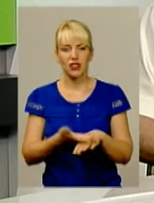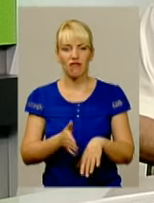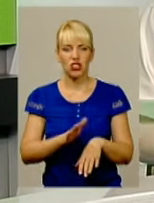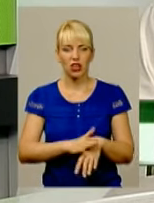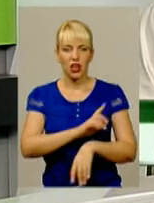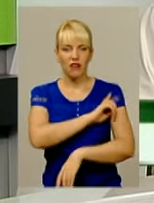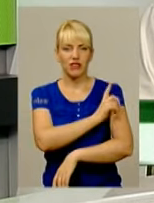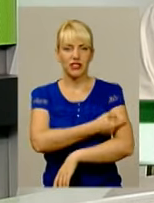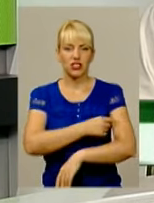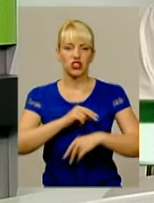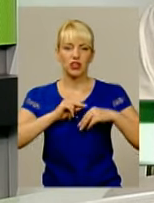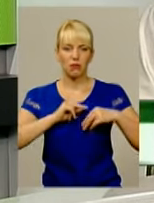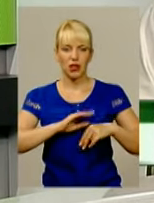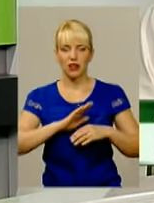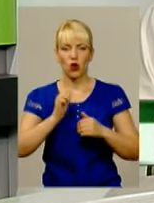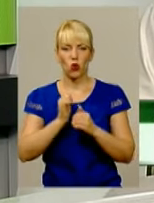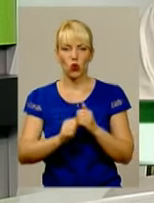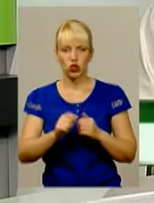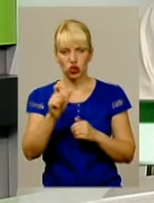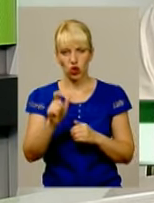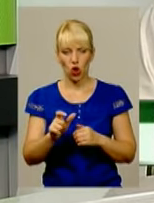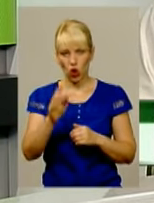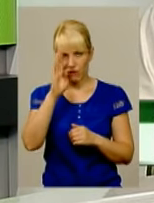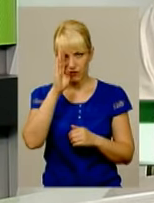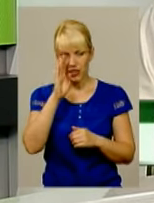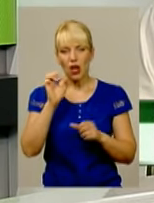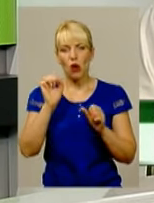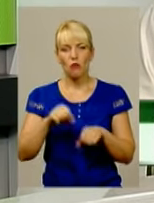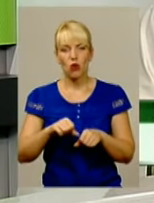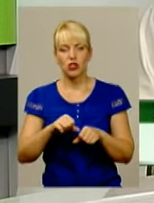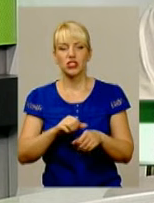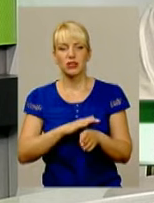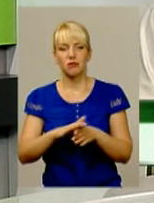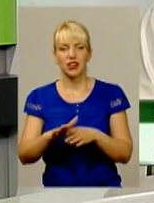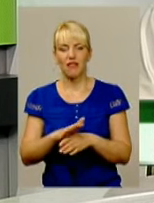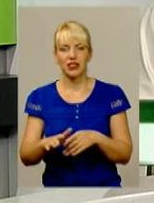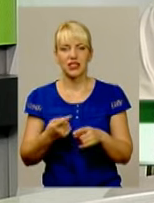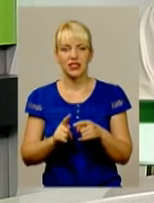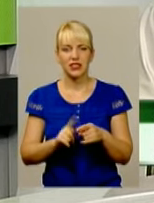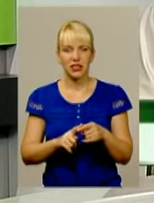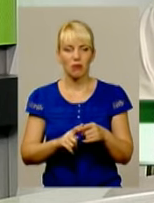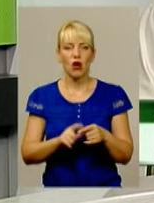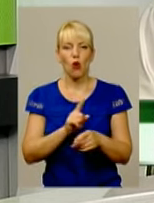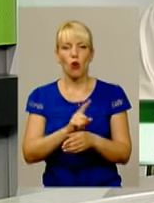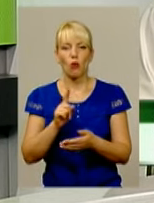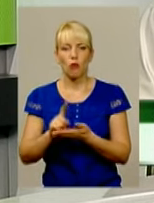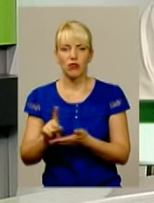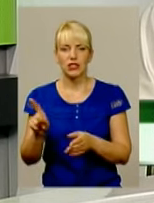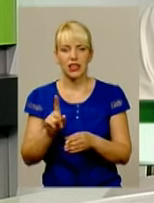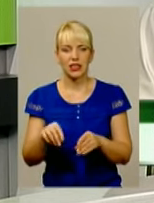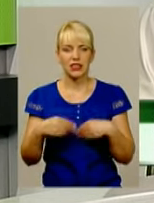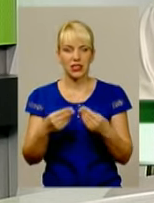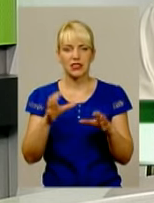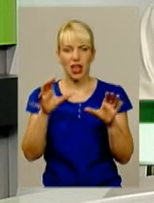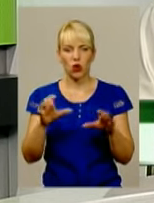тяжка фізична праця. І не кожен чоловік навіть справиться з тими обов'язками, з тими функціональними обов'язками, закладеними цим законом, де